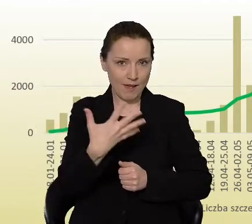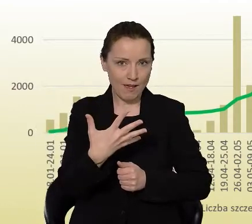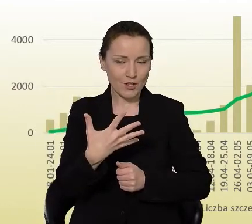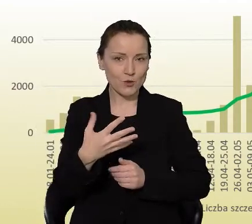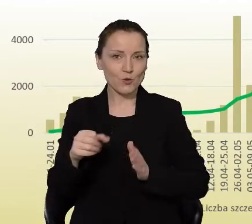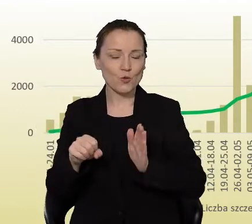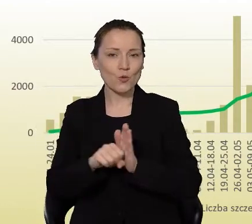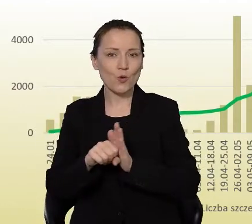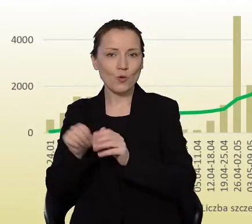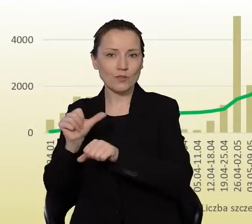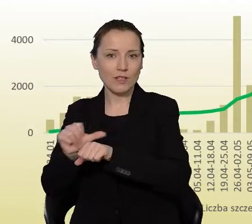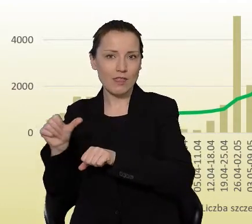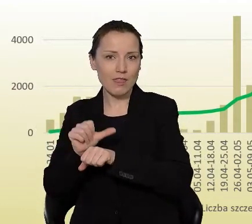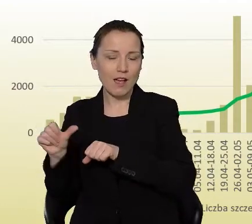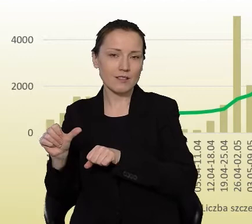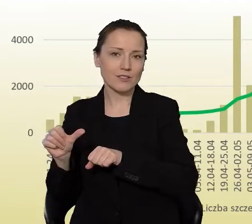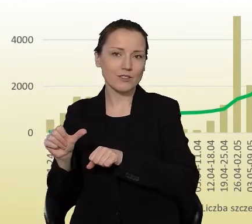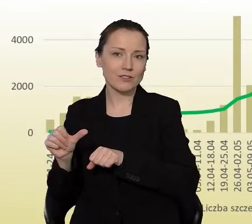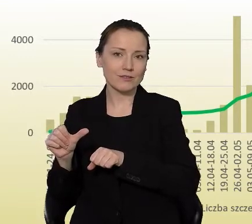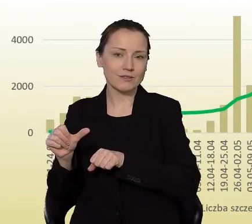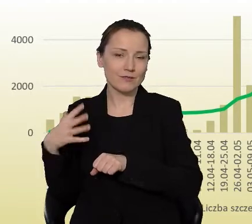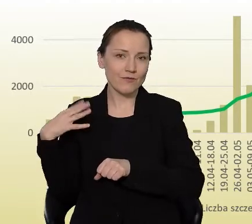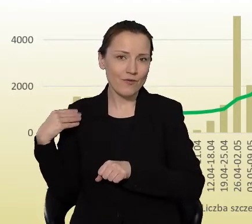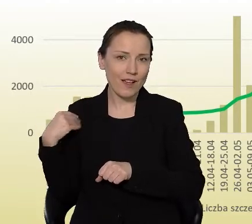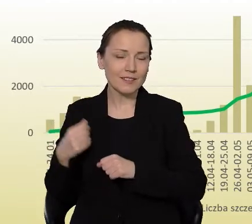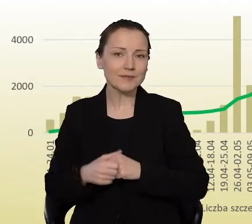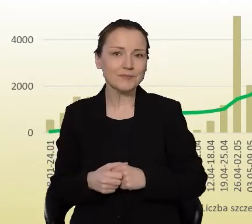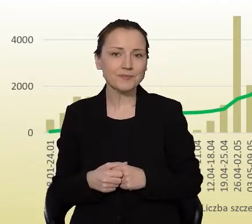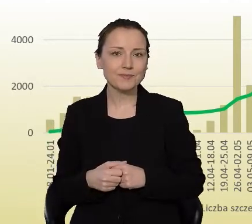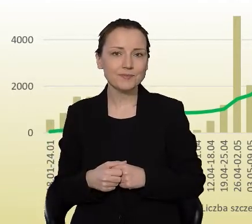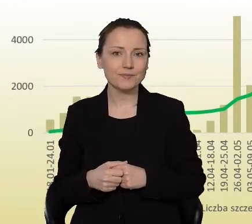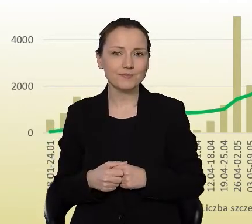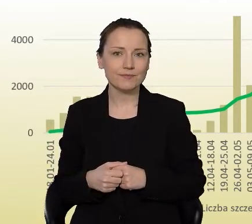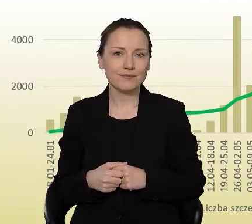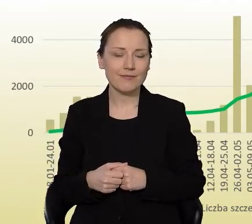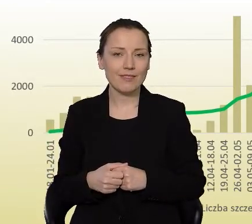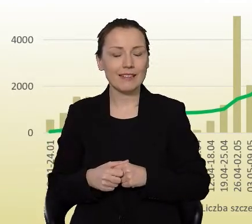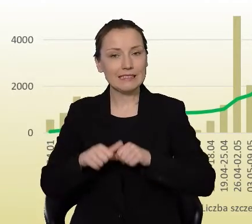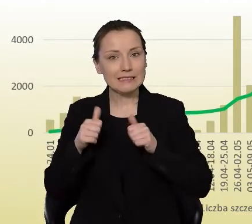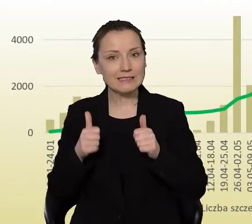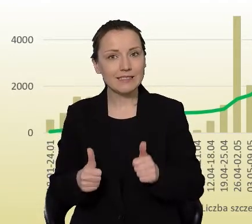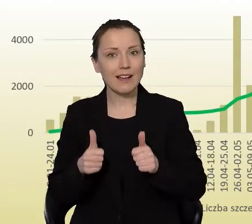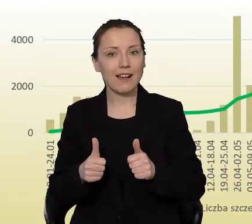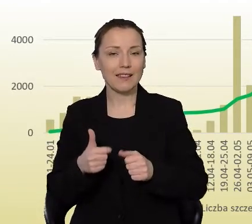najstarszych lat mieszkanek i mieszkańców Torunia. Ciągle jeszcze